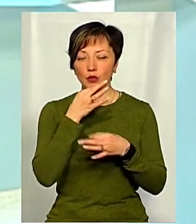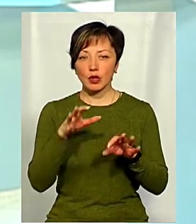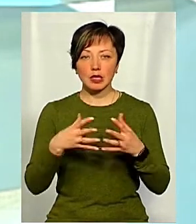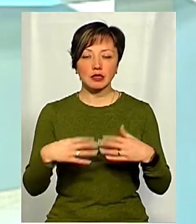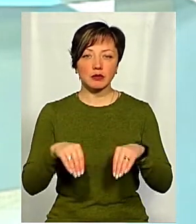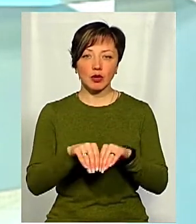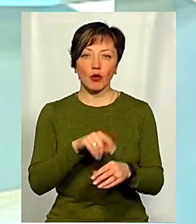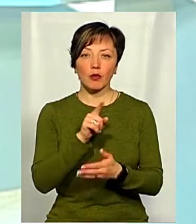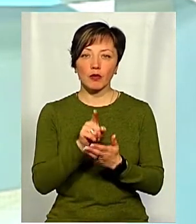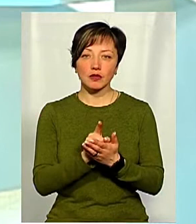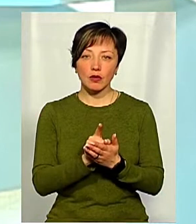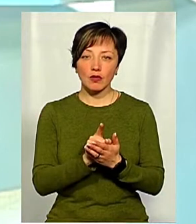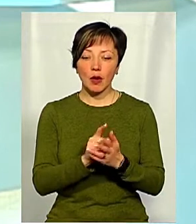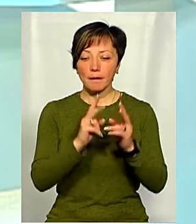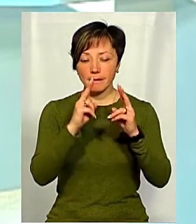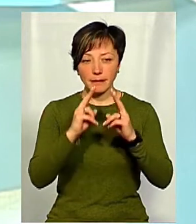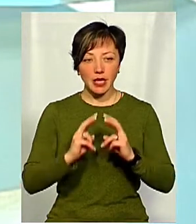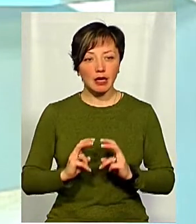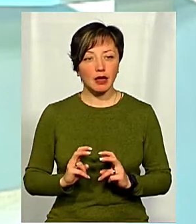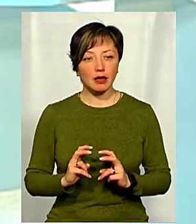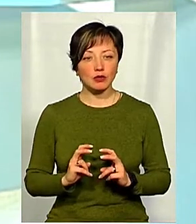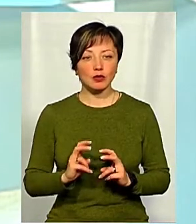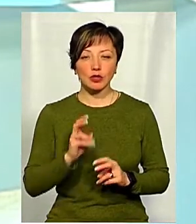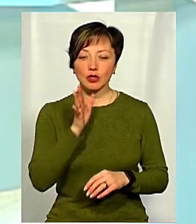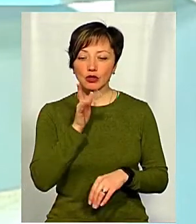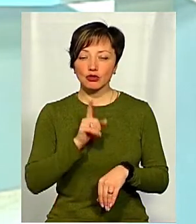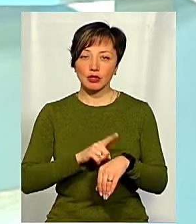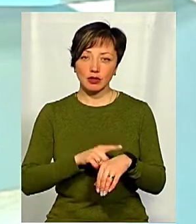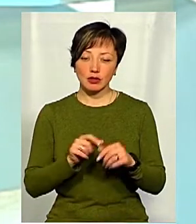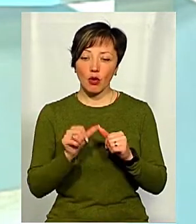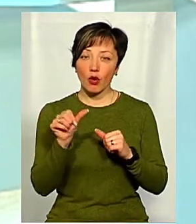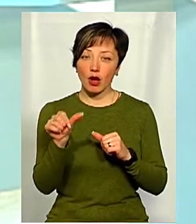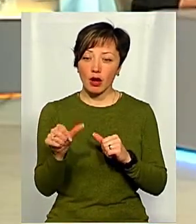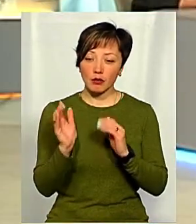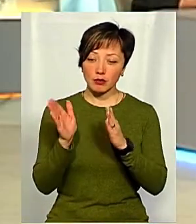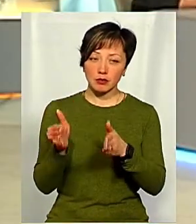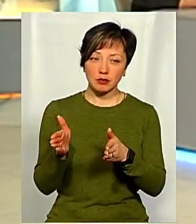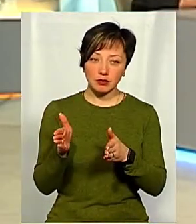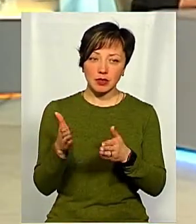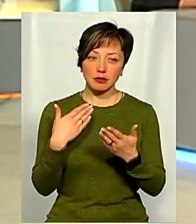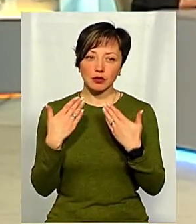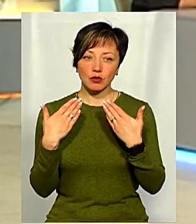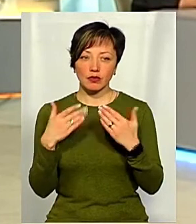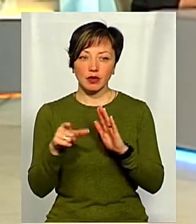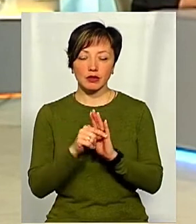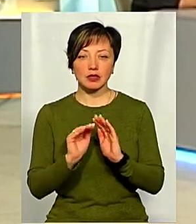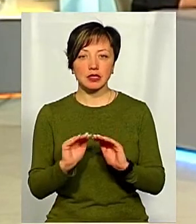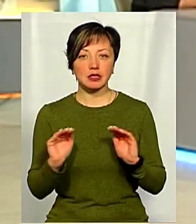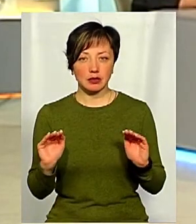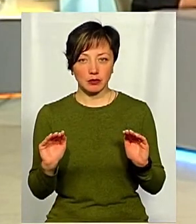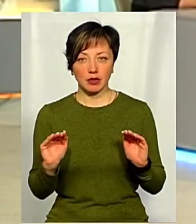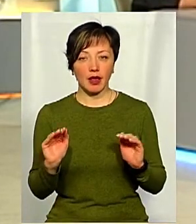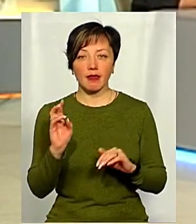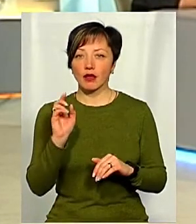сім'ї обов'язково переглянути взагалі той час, який вони окремо приділяють, якраз спілкування з дітьми, так?